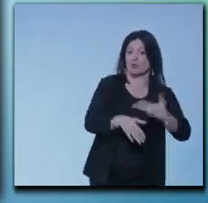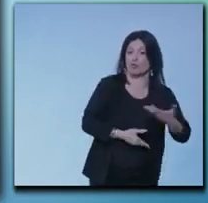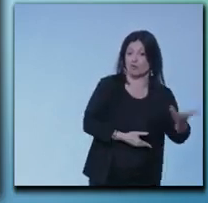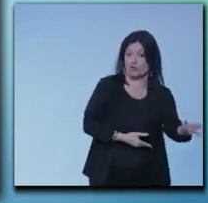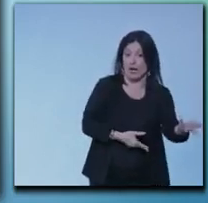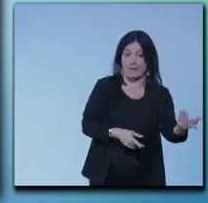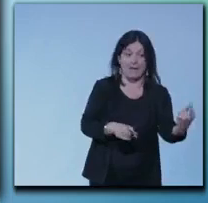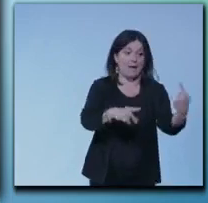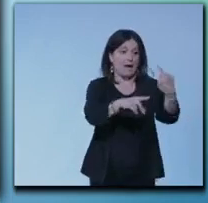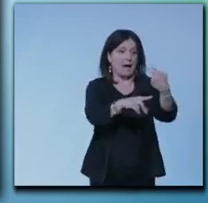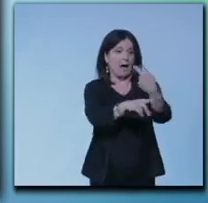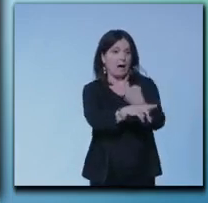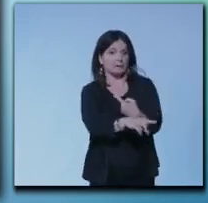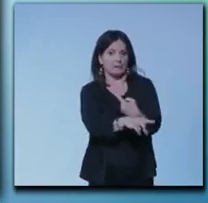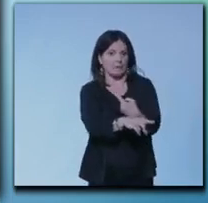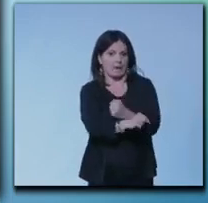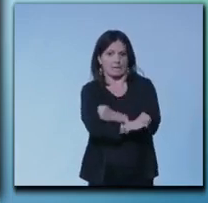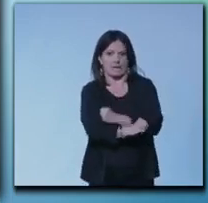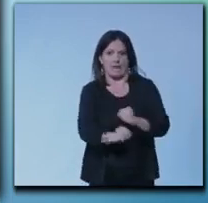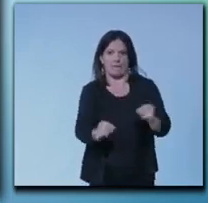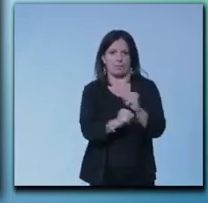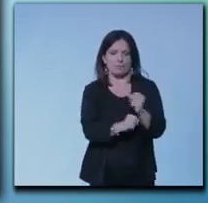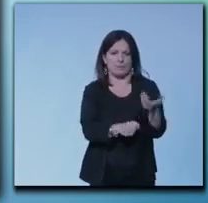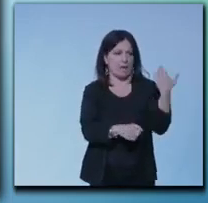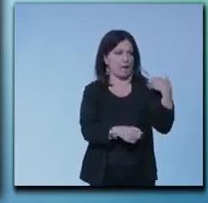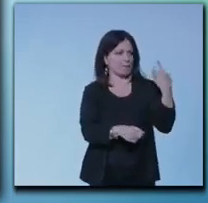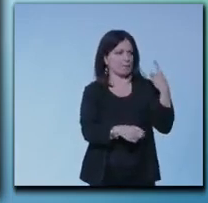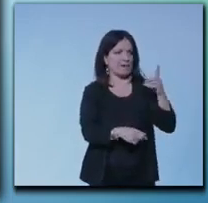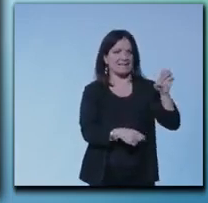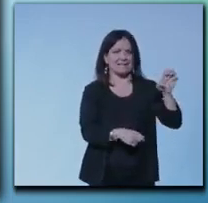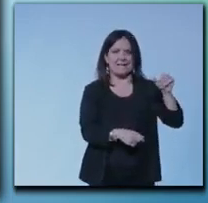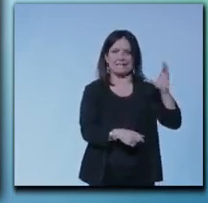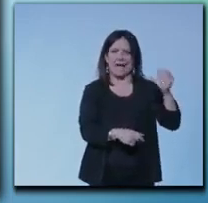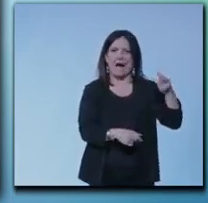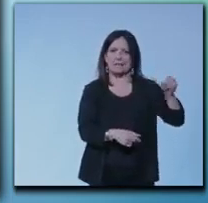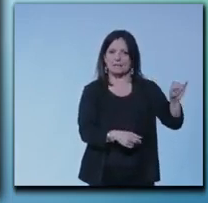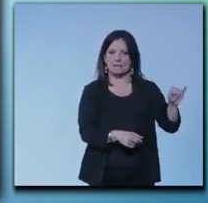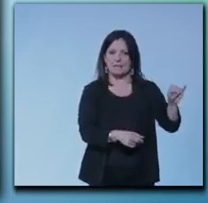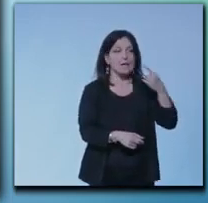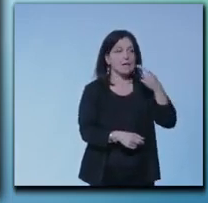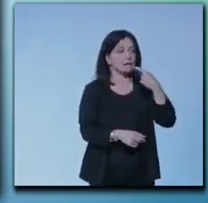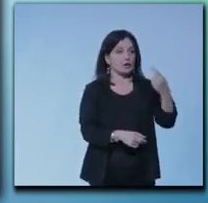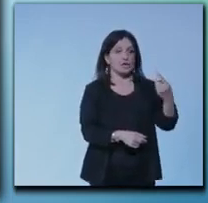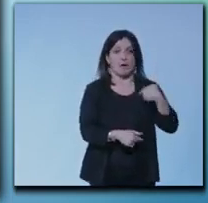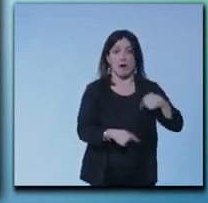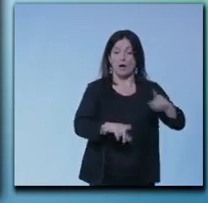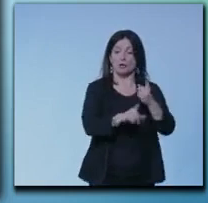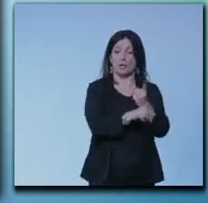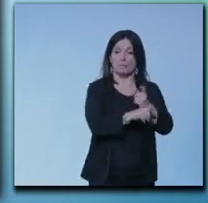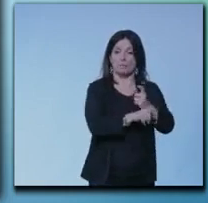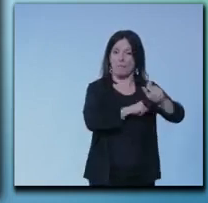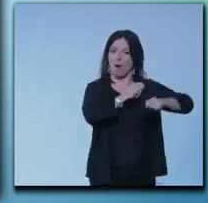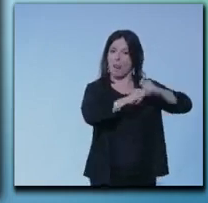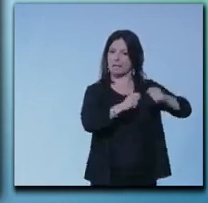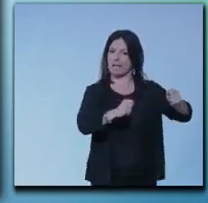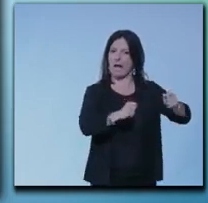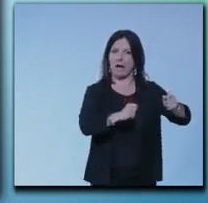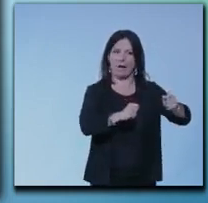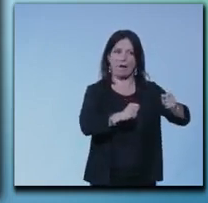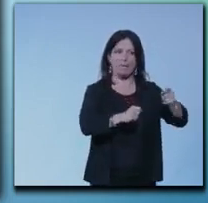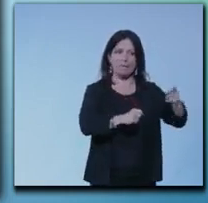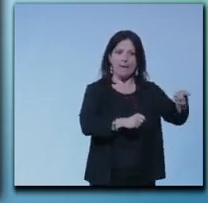intervenire ci legheremmo mani e piedi alla potenza cinese questo è perché la prima